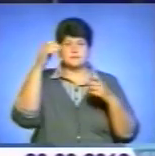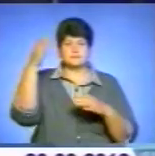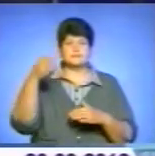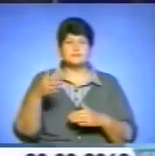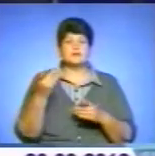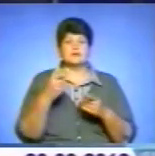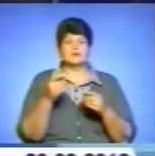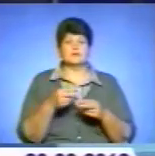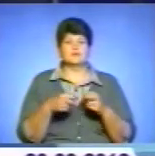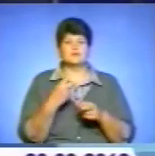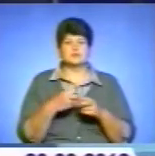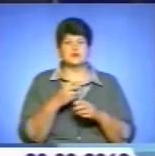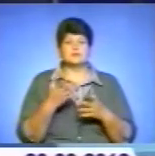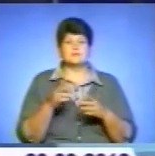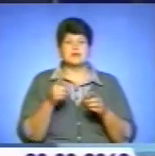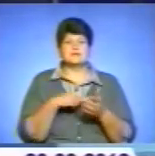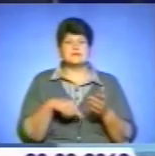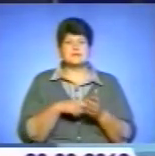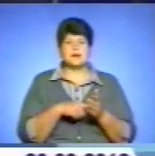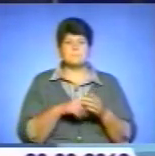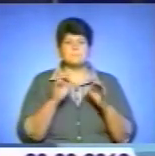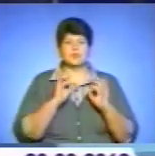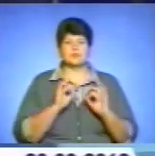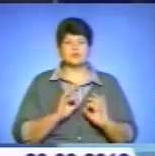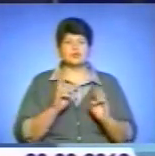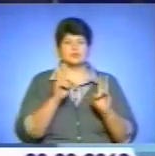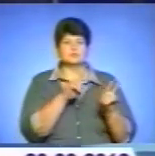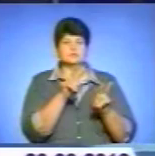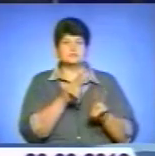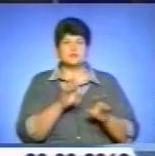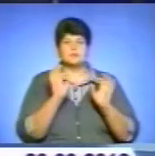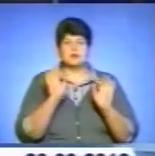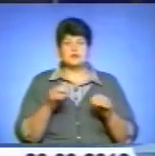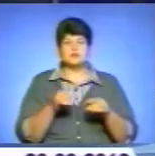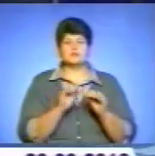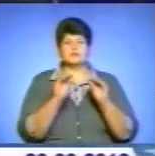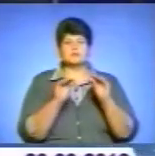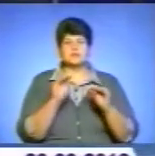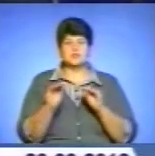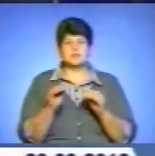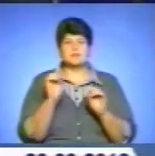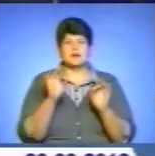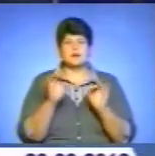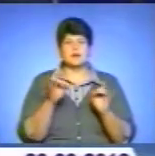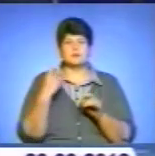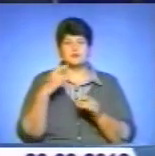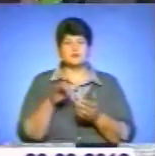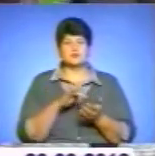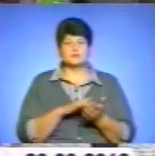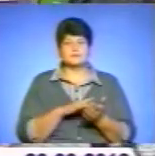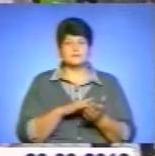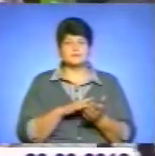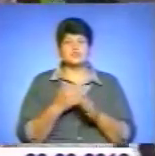рішення прийняла міська прокуратура. Хто стежить за правильним розміщенням реклами в обласному центрі, з'ясовували наші кореспонденти.